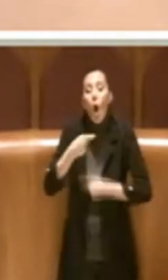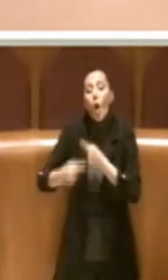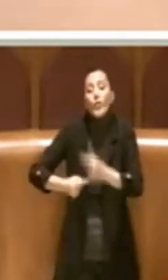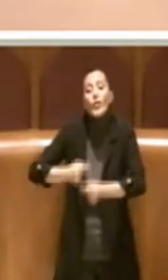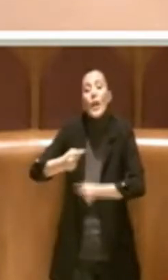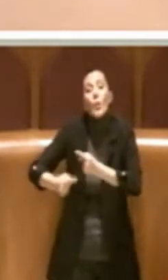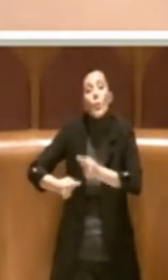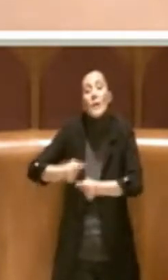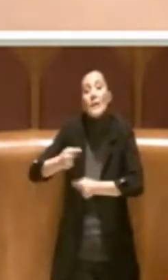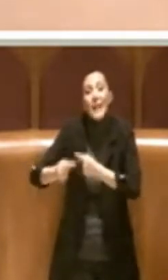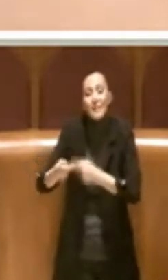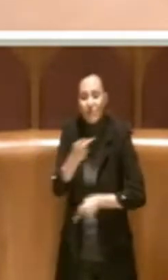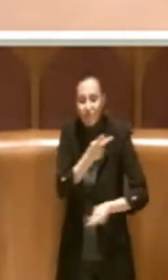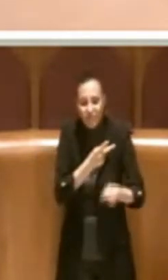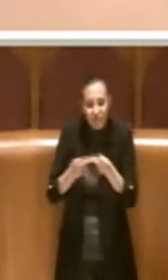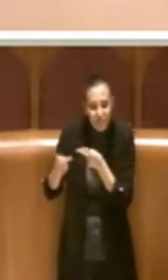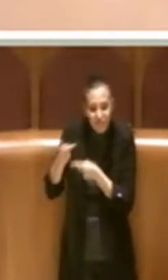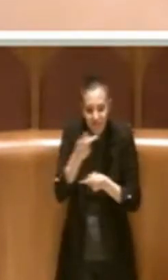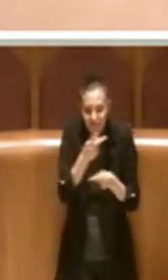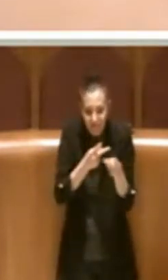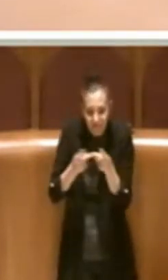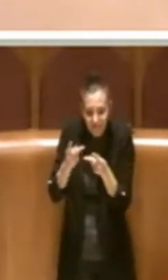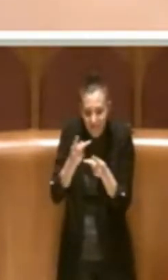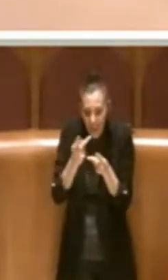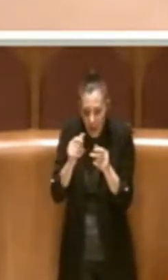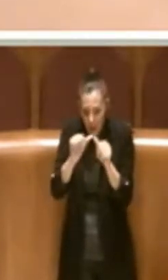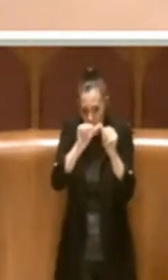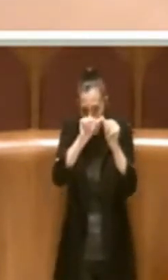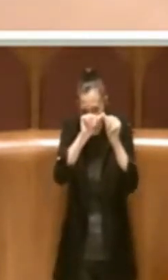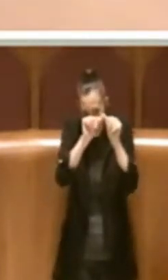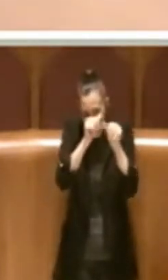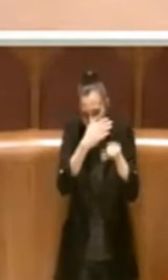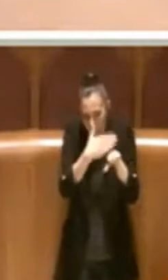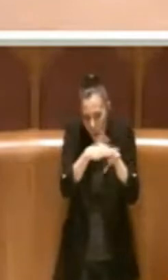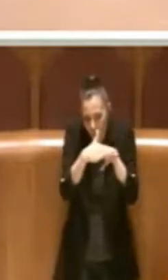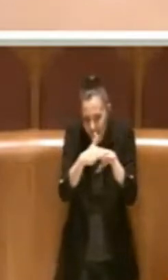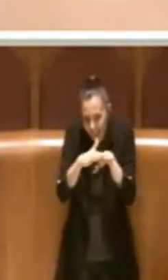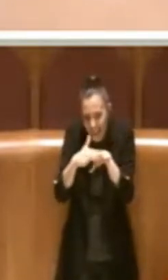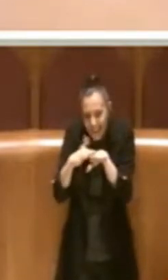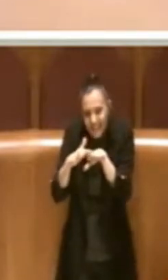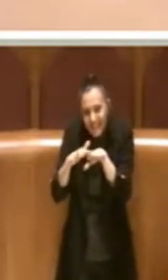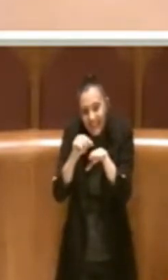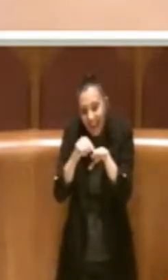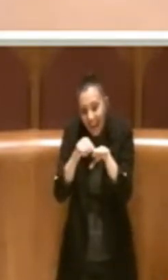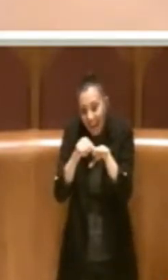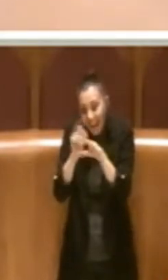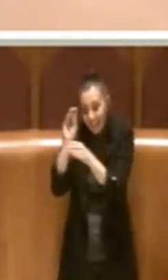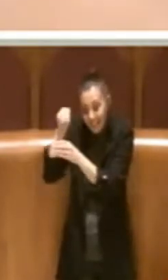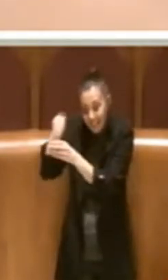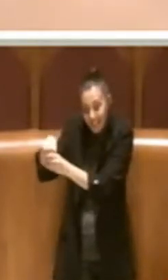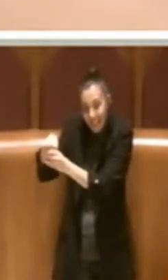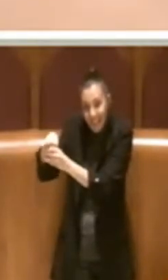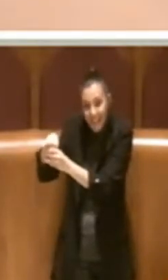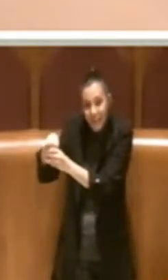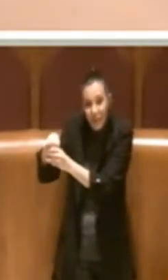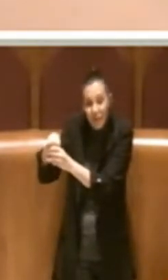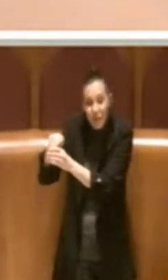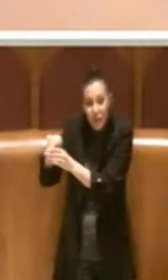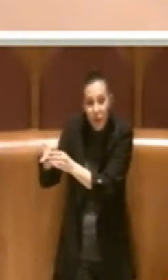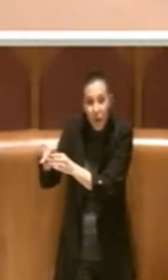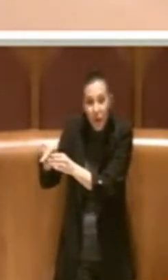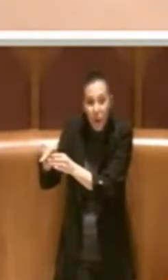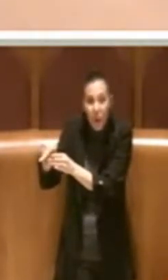C'è cercando di trovare le modalità per mantenere dentro i soggetti che sono